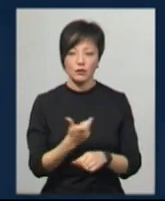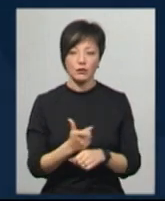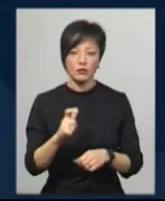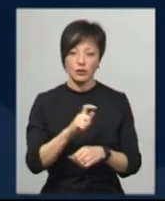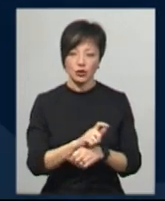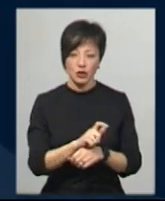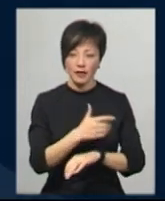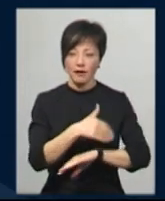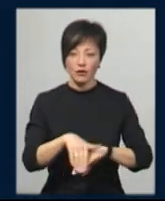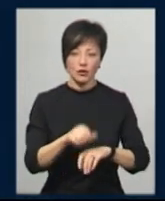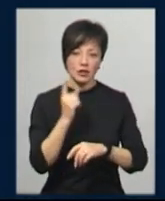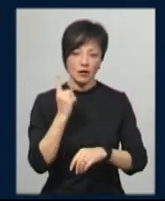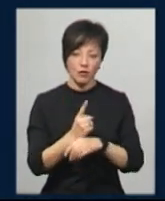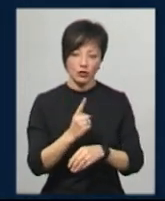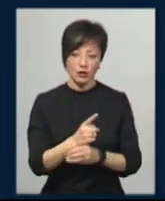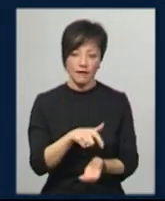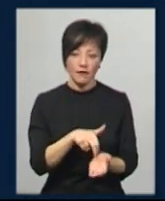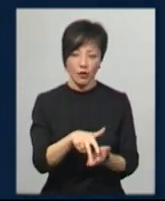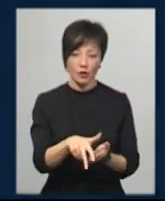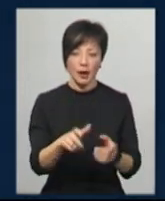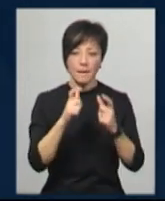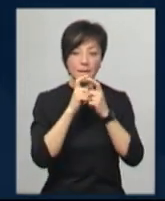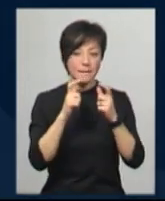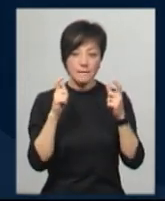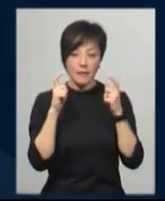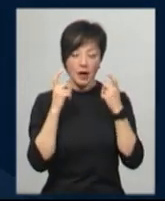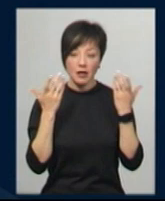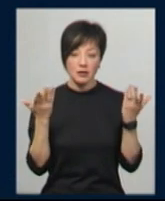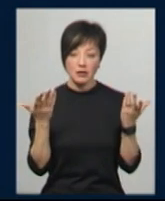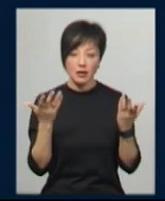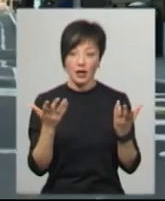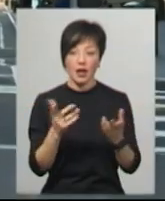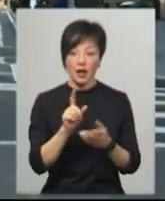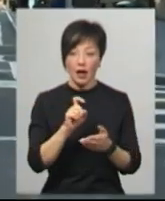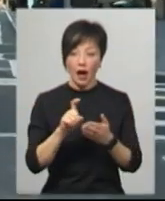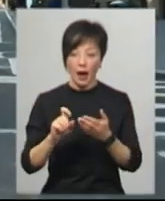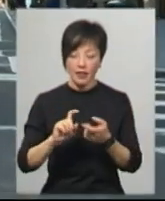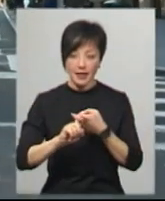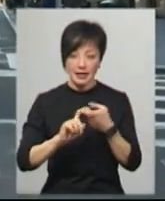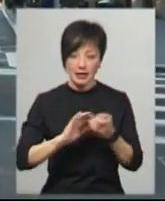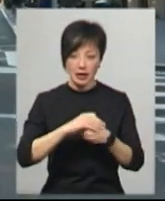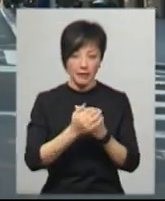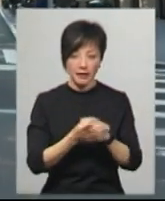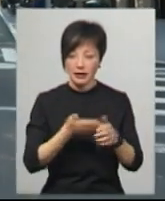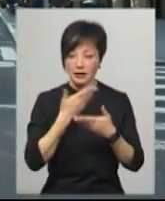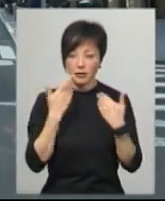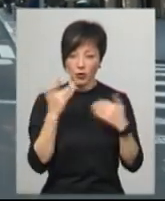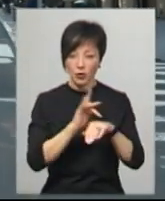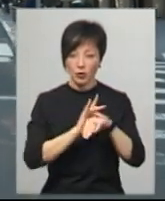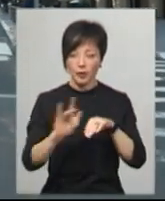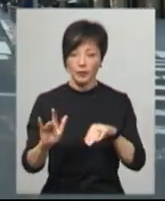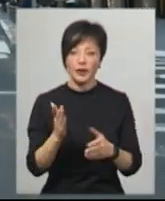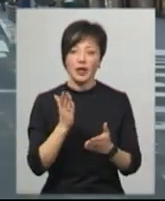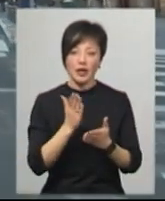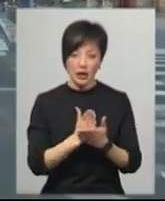Більше на вулиці не можна виходити. Масків тут ніде немає. Масків, антисептиків, аптиках ніде немає. Дефицит захисних масок і антисептиків є